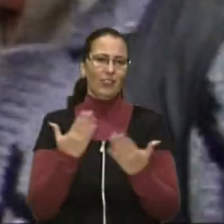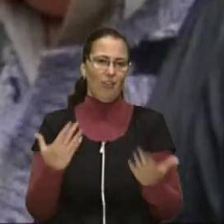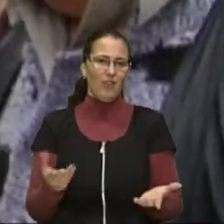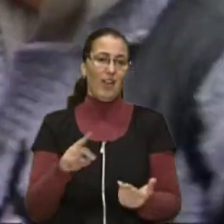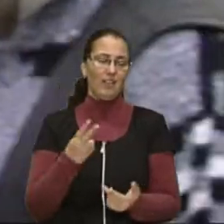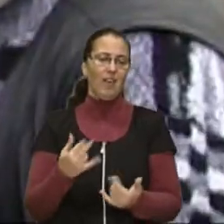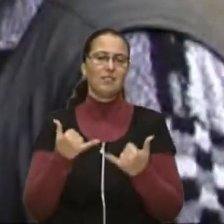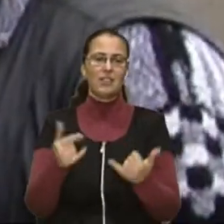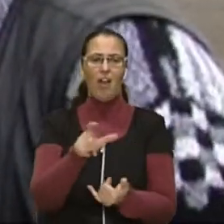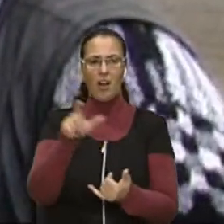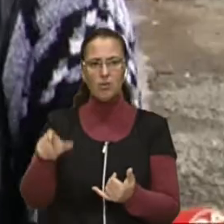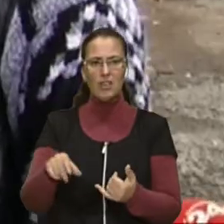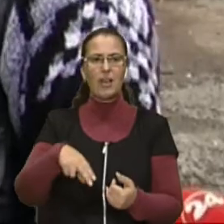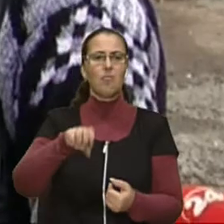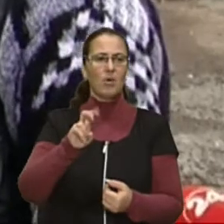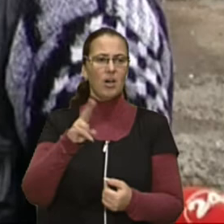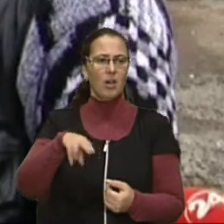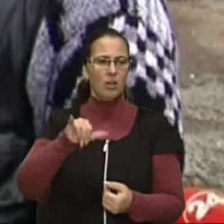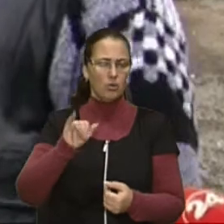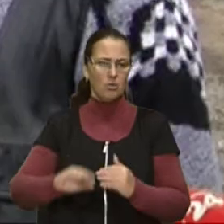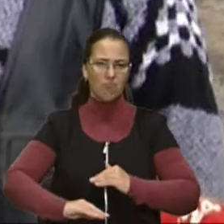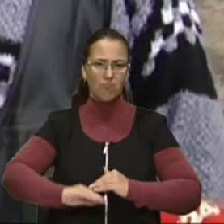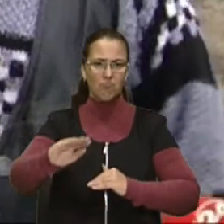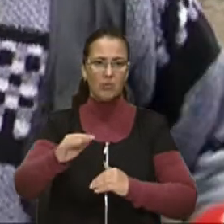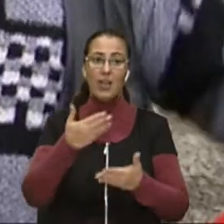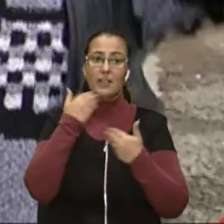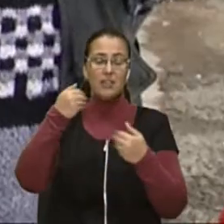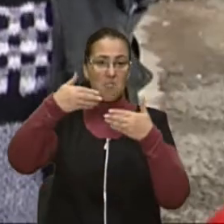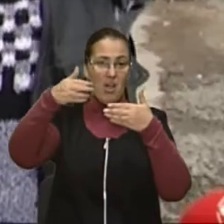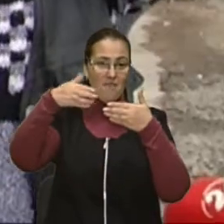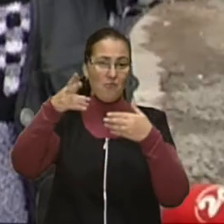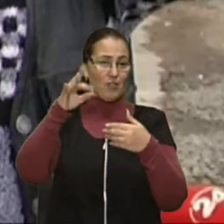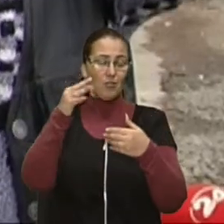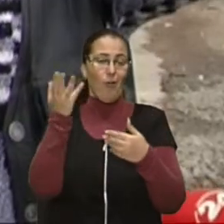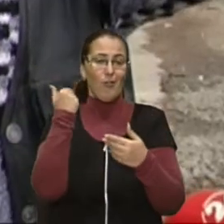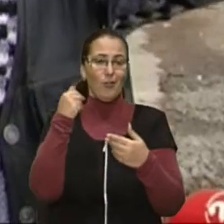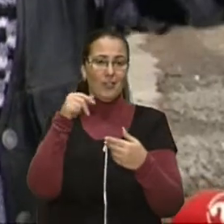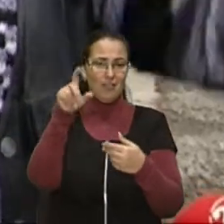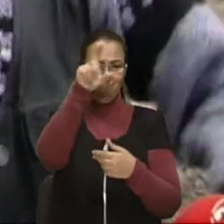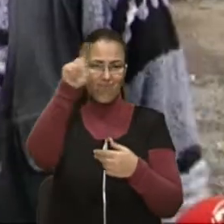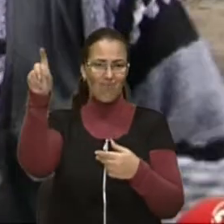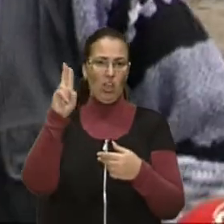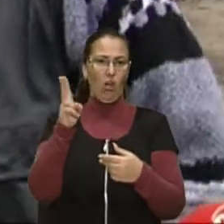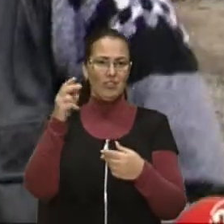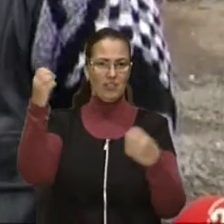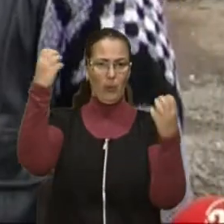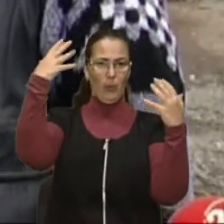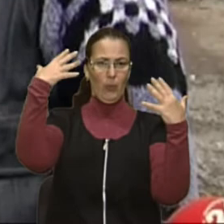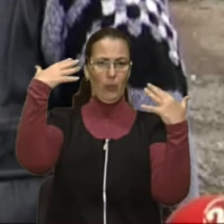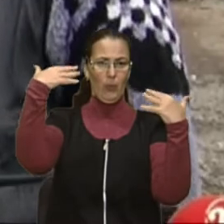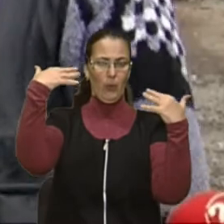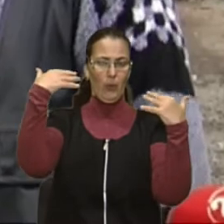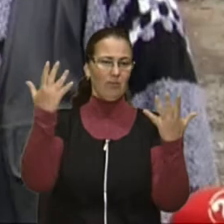для людей, це і пандус, ви самі бачите. Тут нема форточок, але мені здається, при тих обдувах, що подається сюди свіже повітря, тут